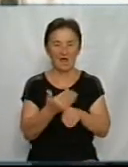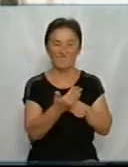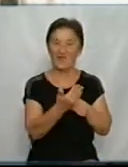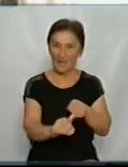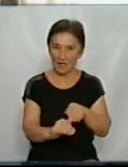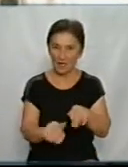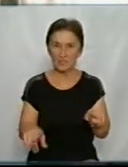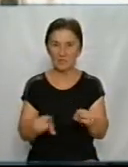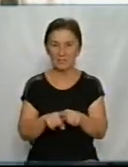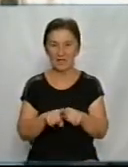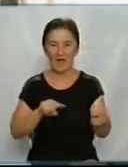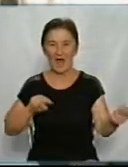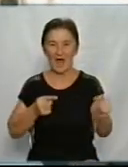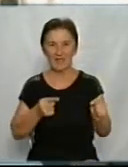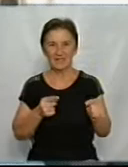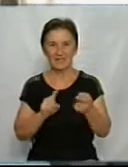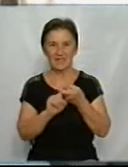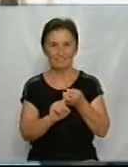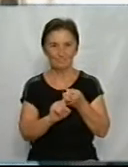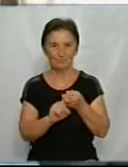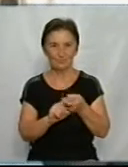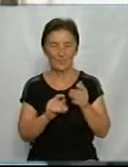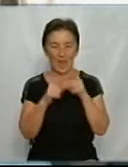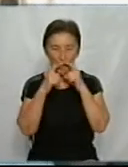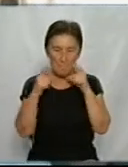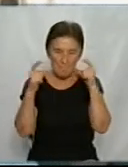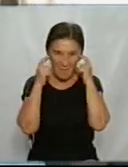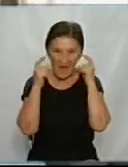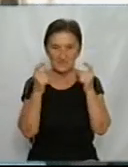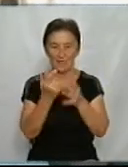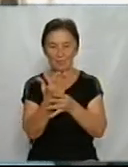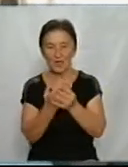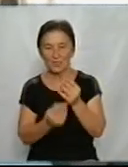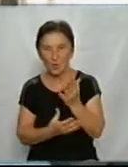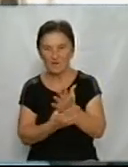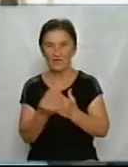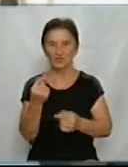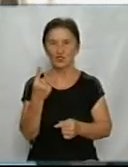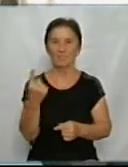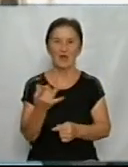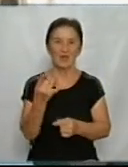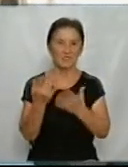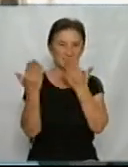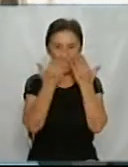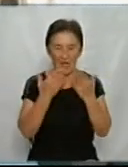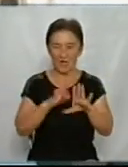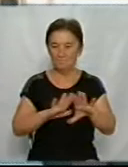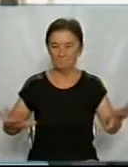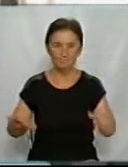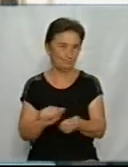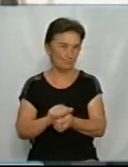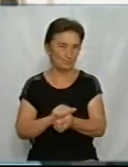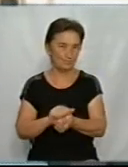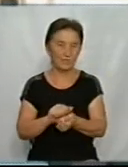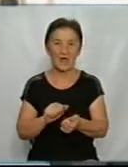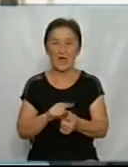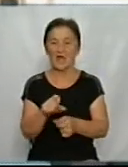антисептичними рідинами, масками, рукавичками, одноразовими рушничками паперовими, тобто